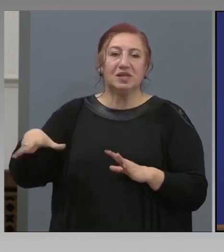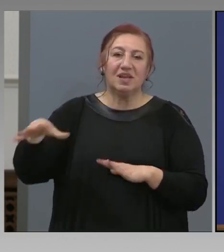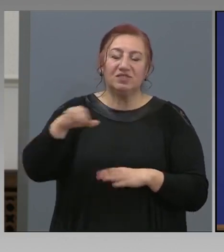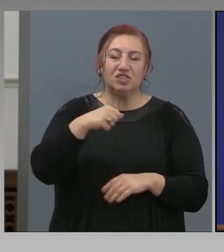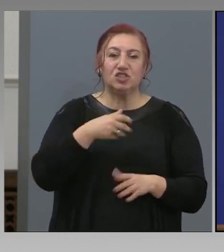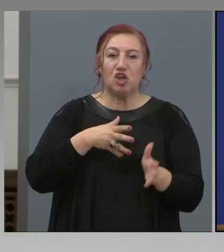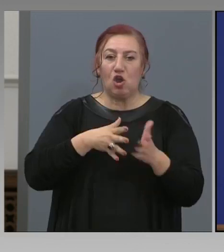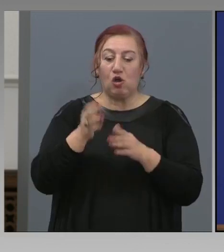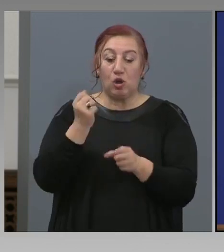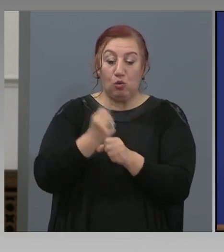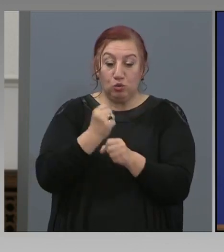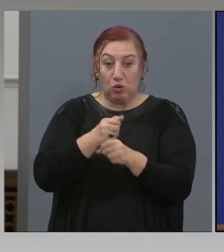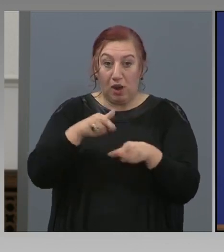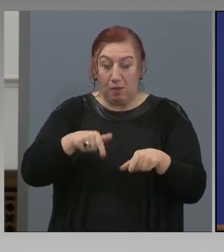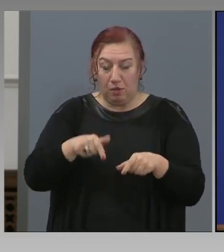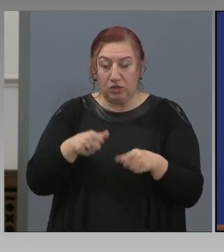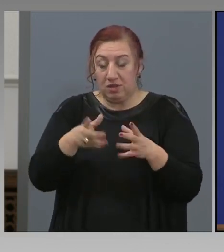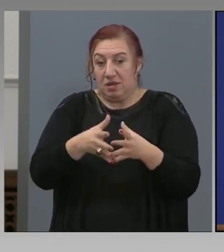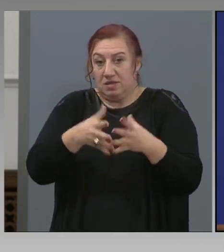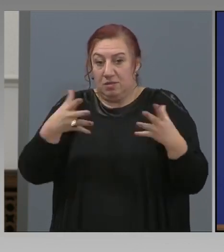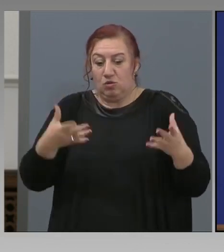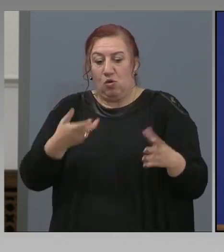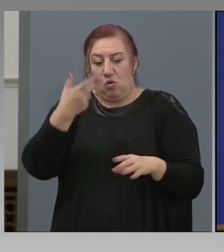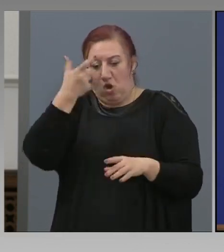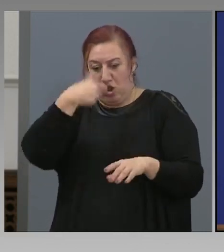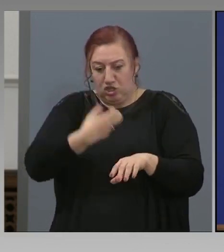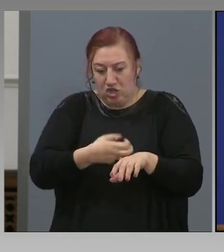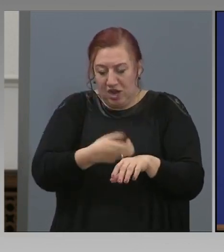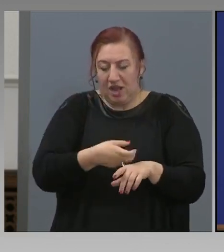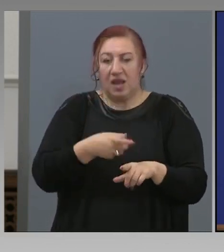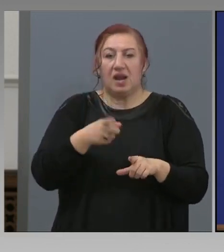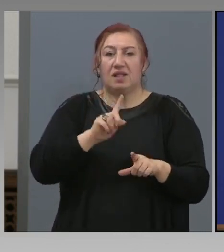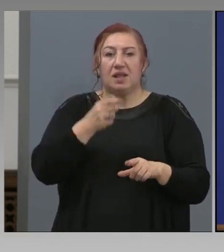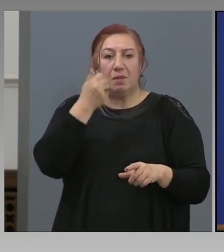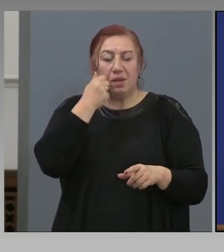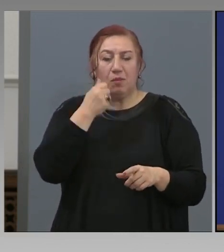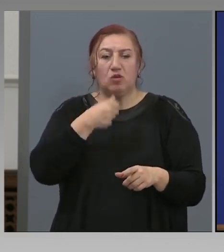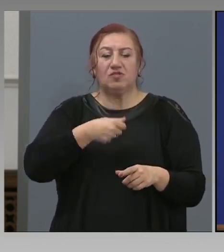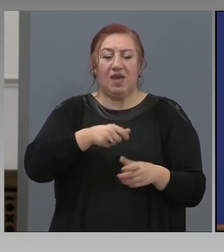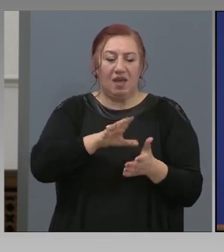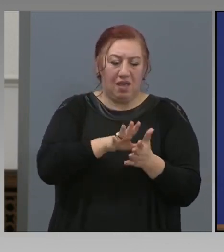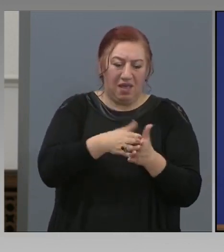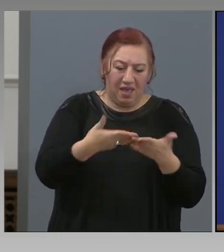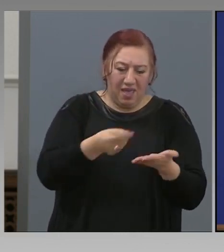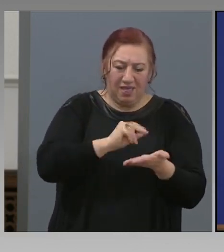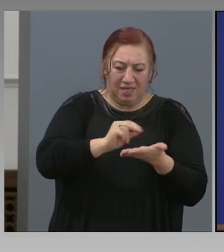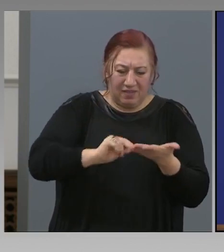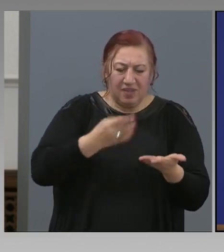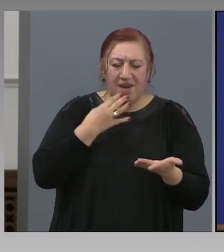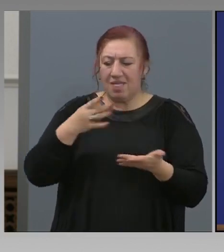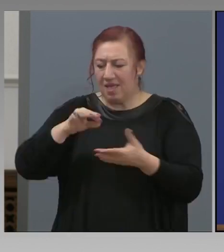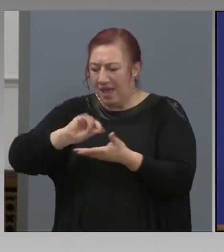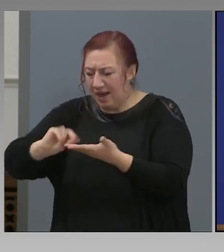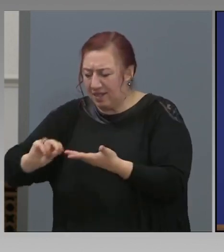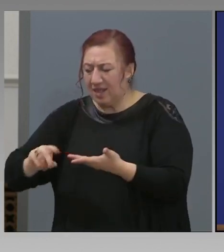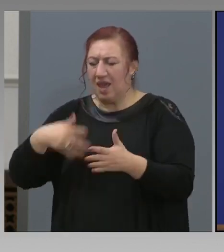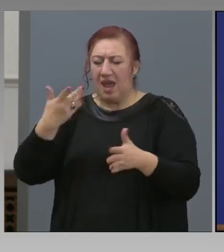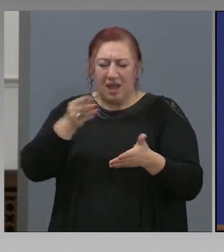доста. И просто ще облегчи тефтерите, хартиите, писаниците, администрацията.